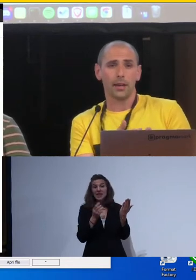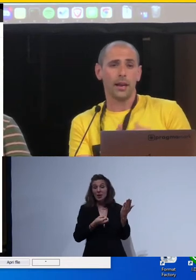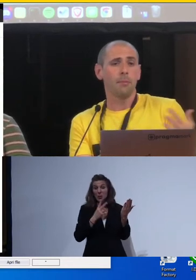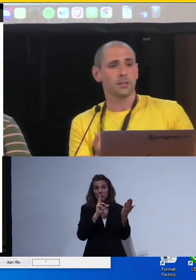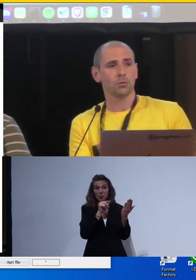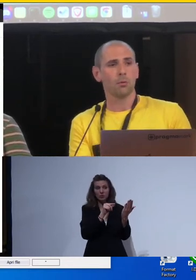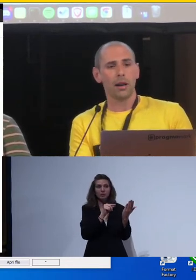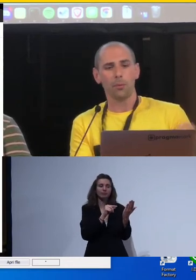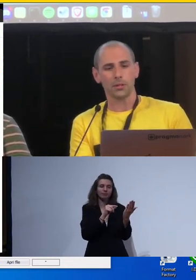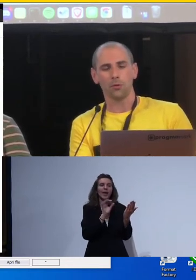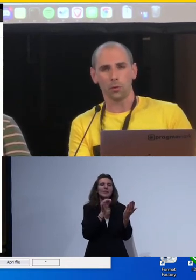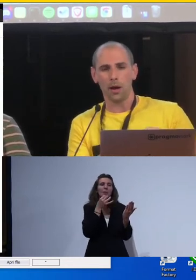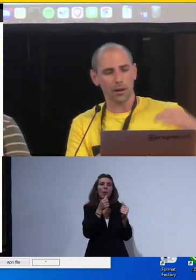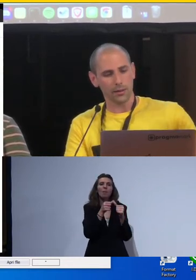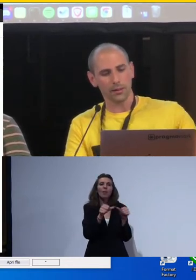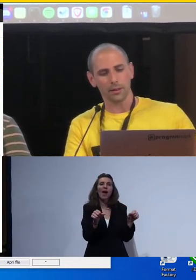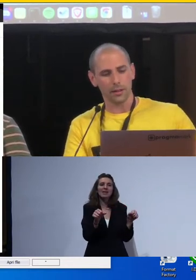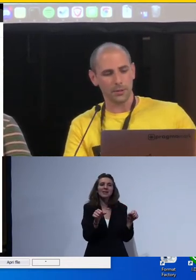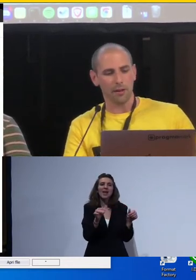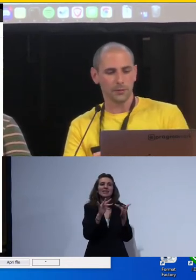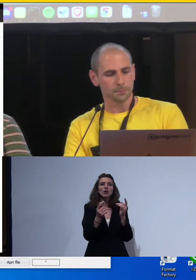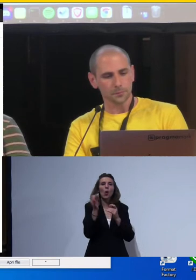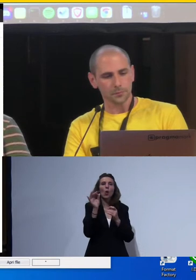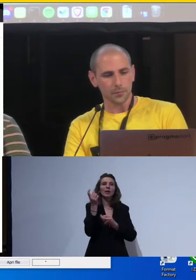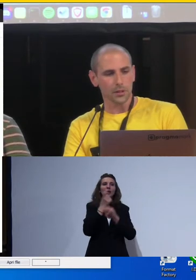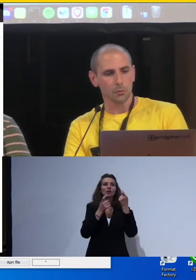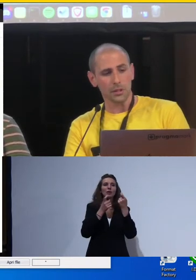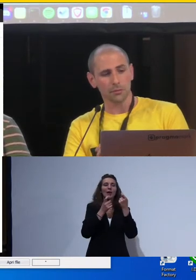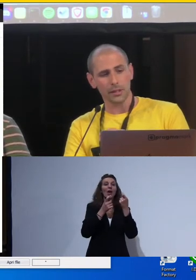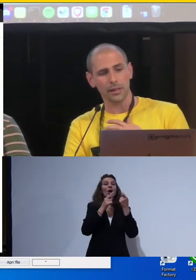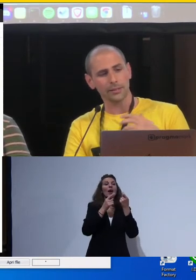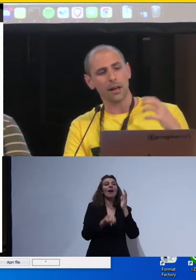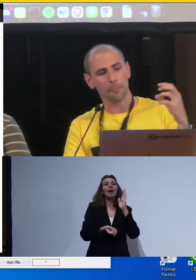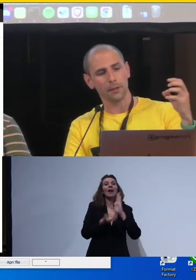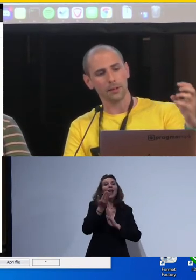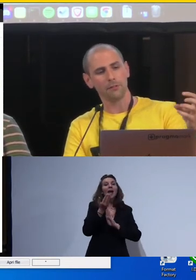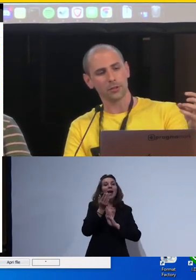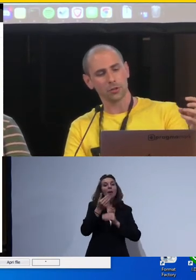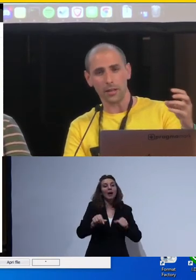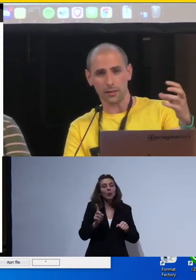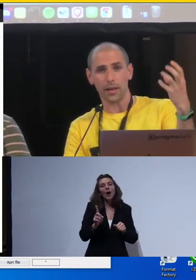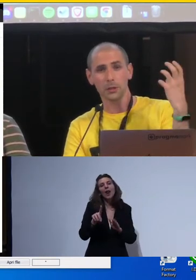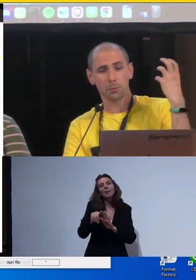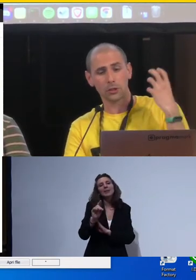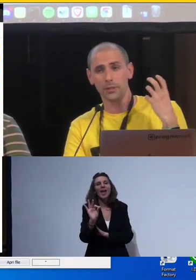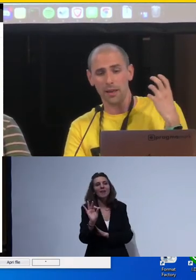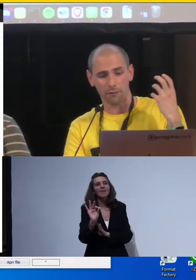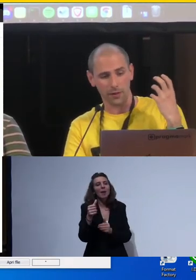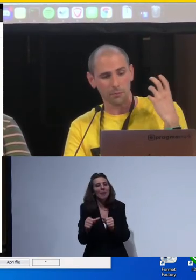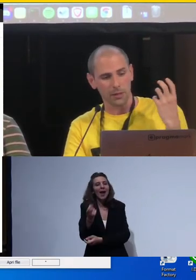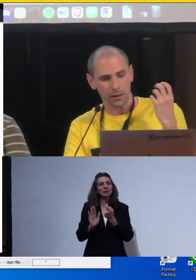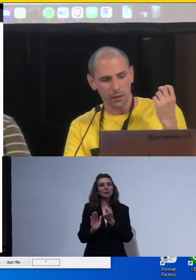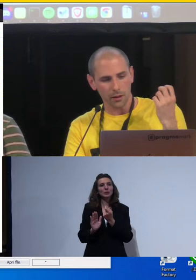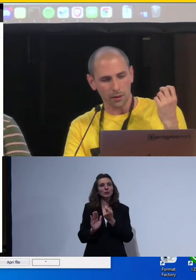la base sulla quale poi si forma il PDF. Quindi, in realtà, il file sorgente esportato in PDF